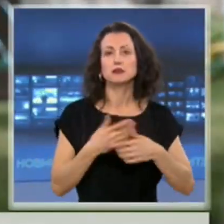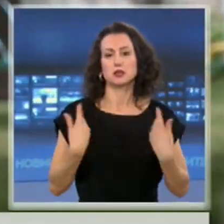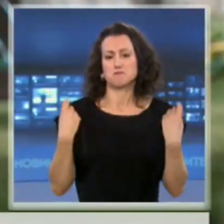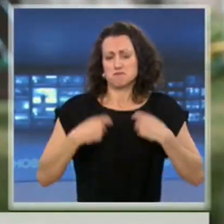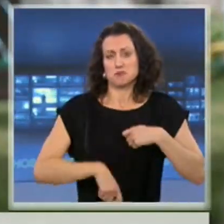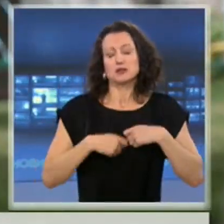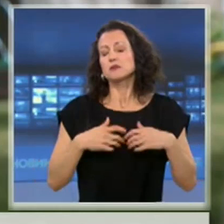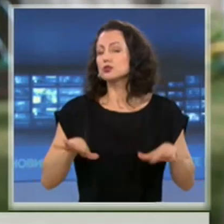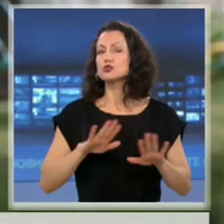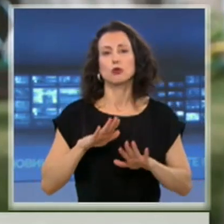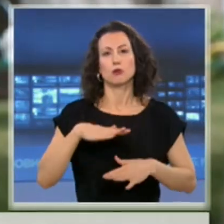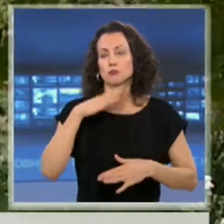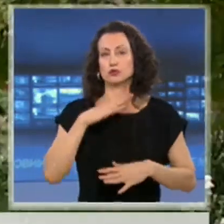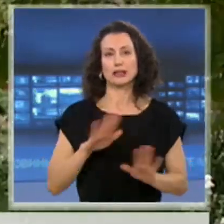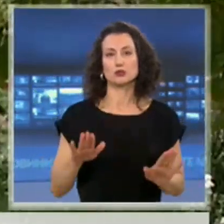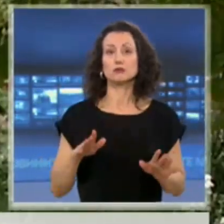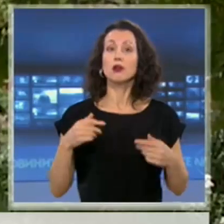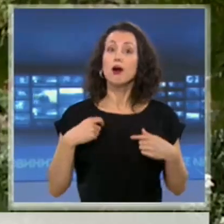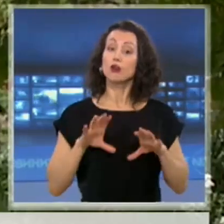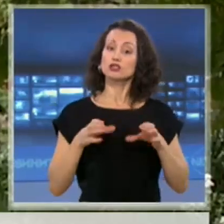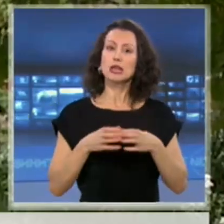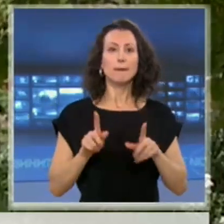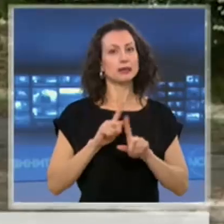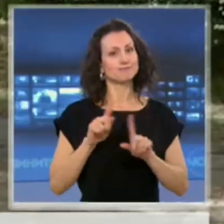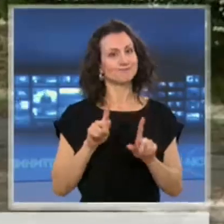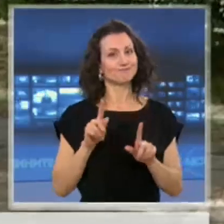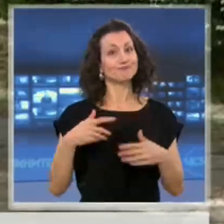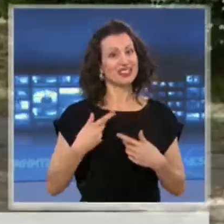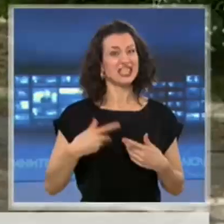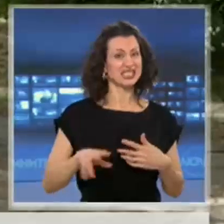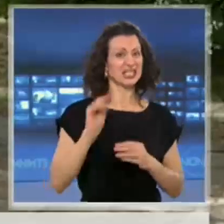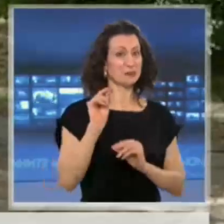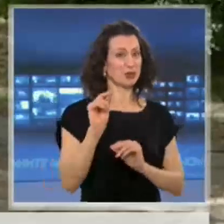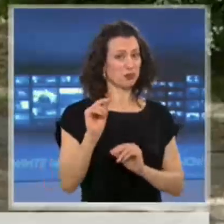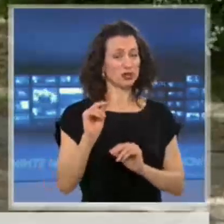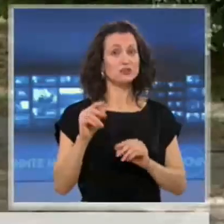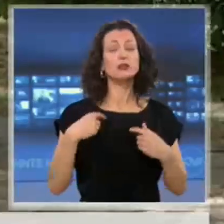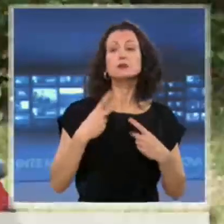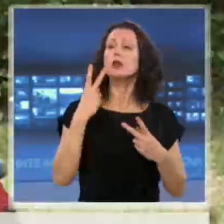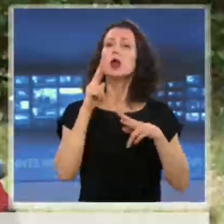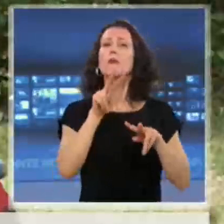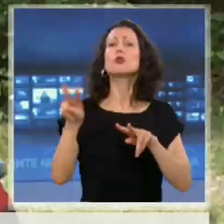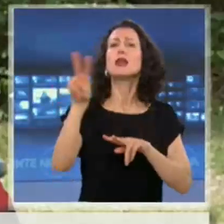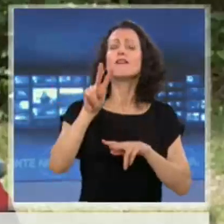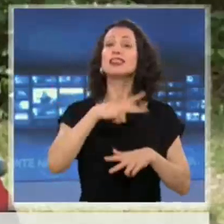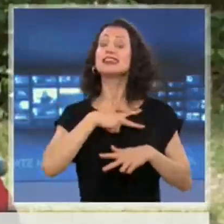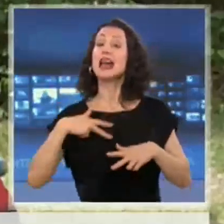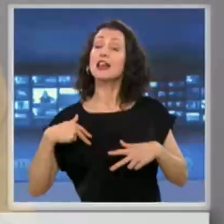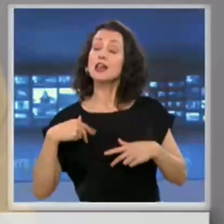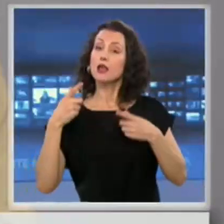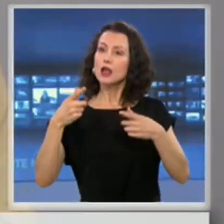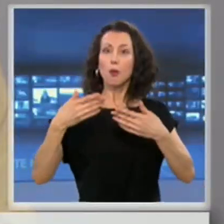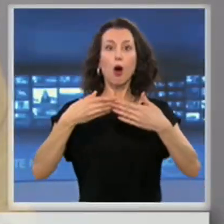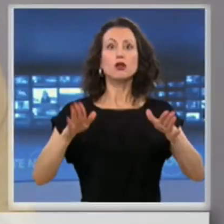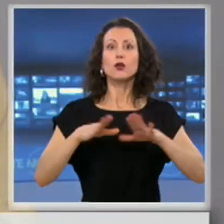не бързат с такава препоръка. Наблюдават ситуацията в държави като Германия и Дания, в които вече бяха отворени градините. Поне още